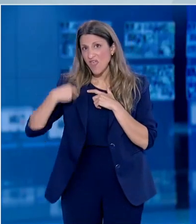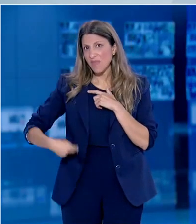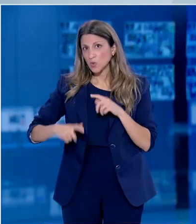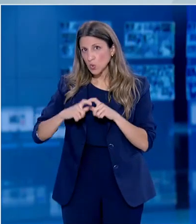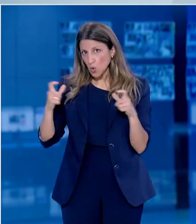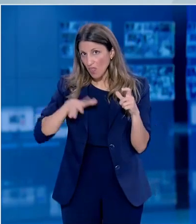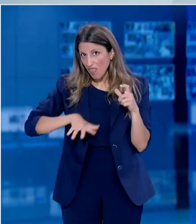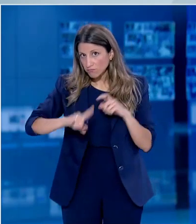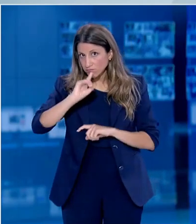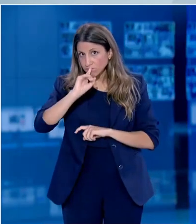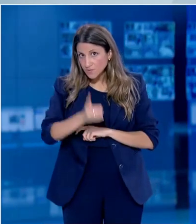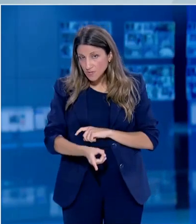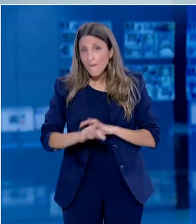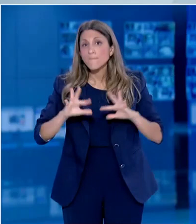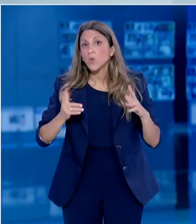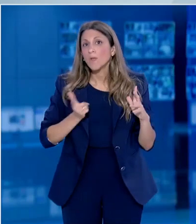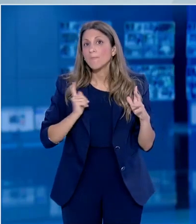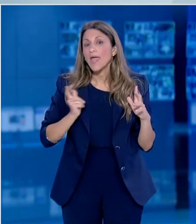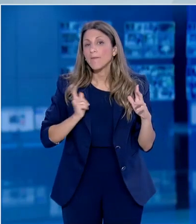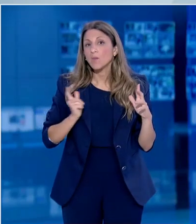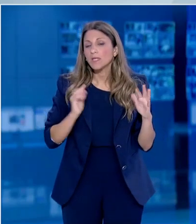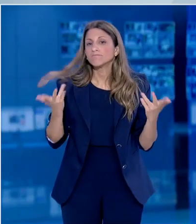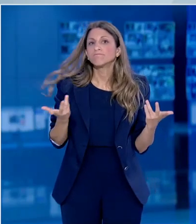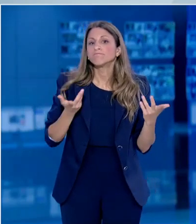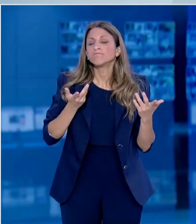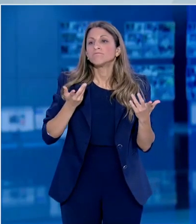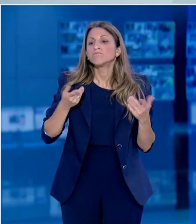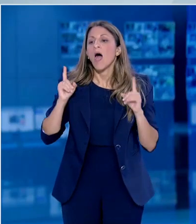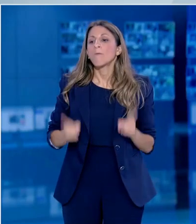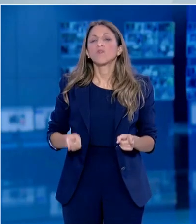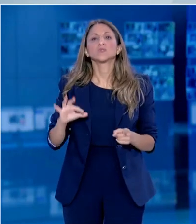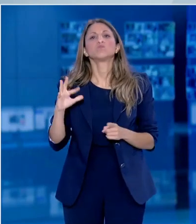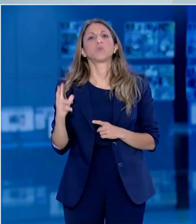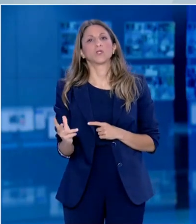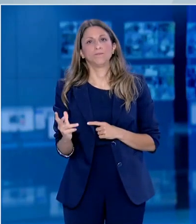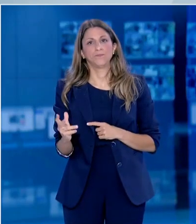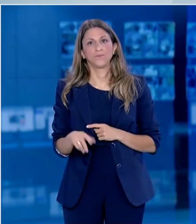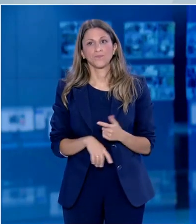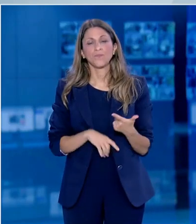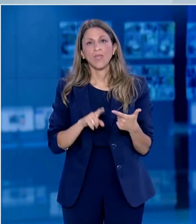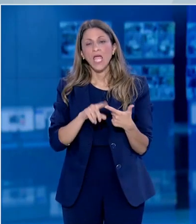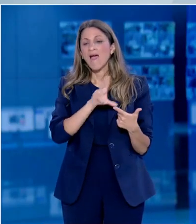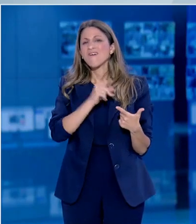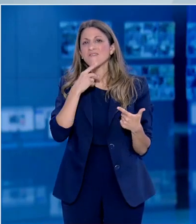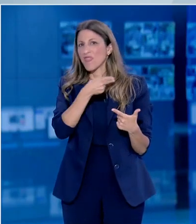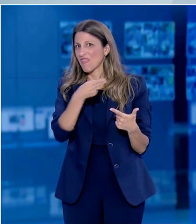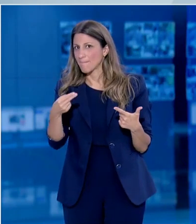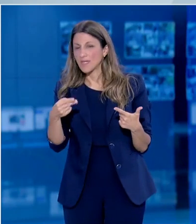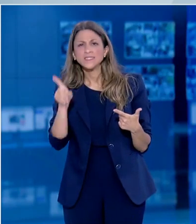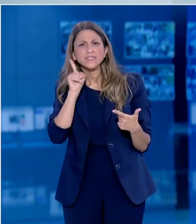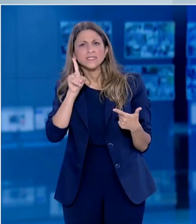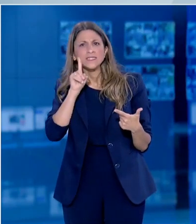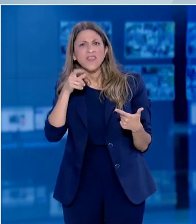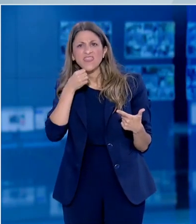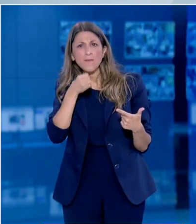της προσεχής ημέρες. Πότε αναμένεται η τελική σχετική εισήγηση. Για το ίδιο θέμα ρωτά και η κυρία Καραλατήρα από την εφημερίδα πρώτο